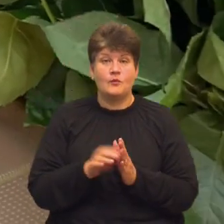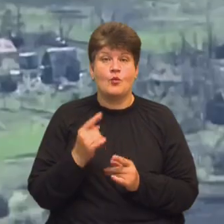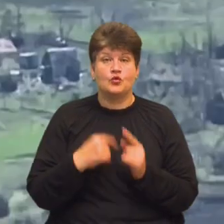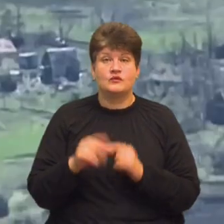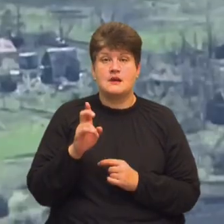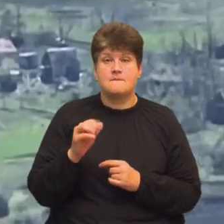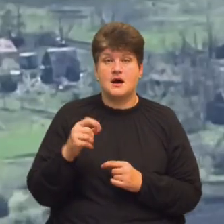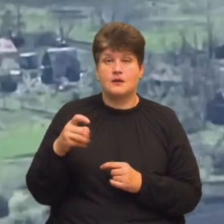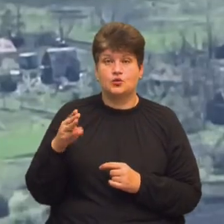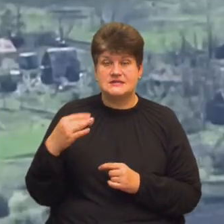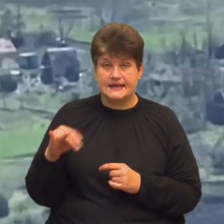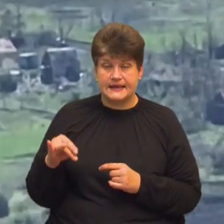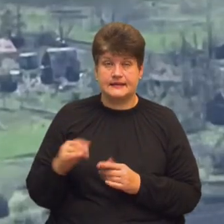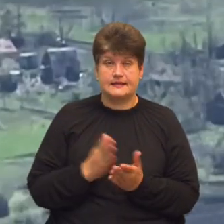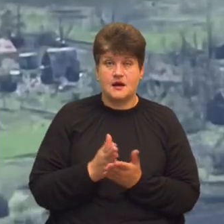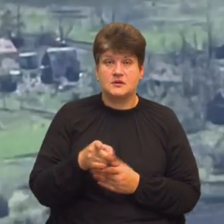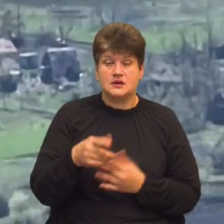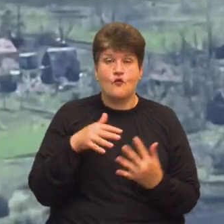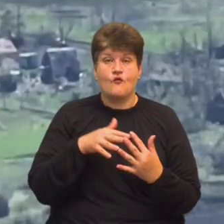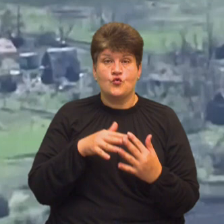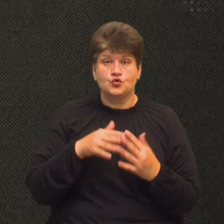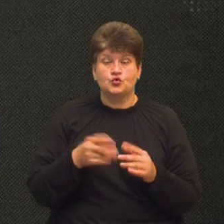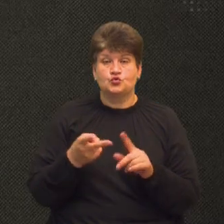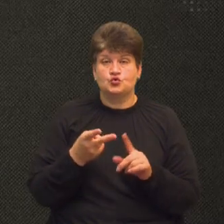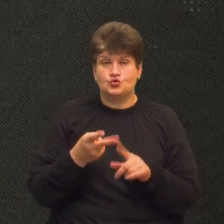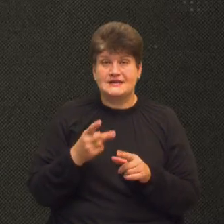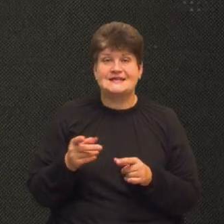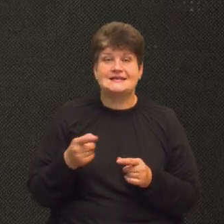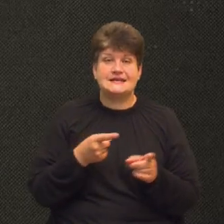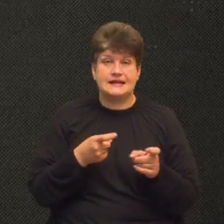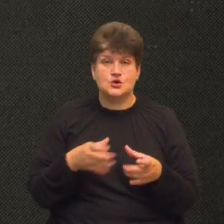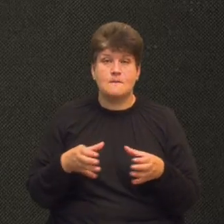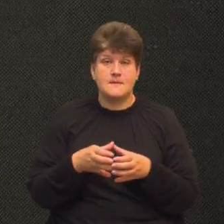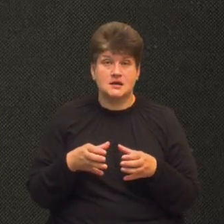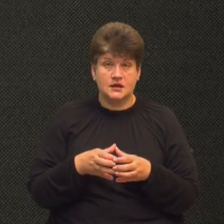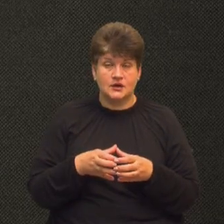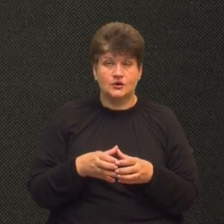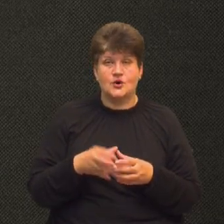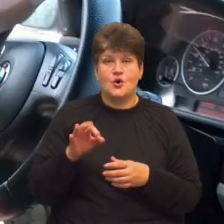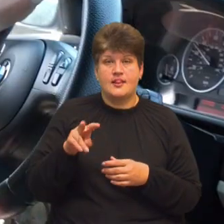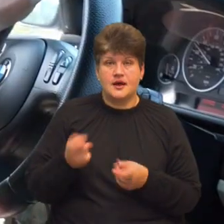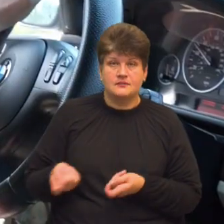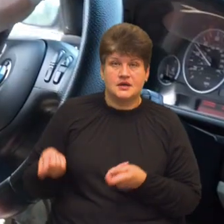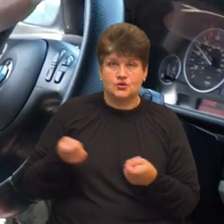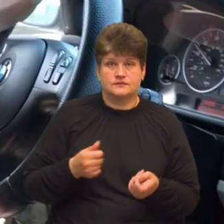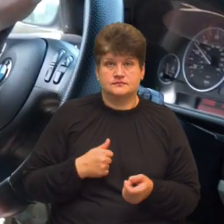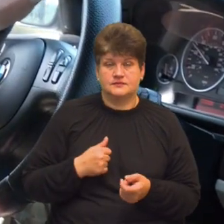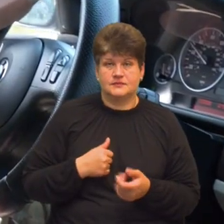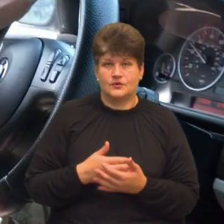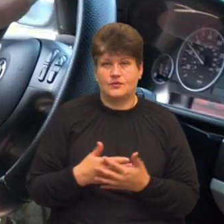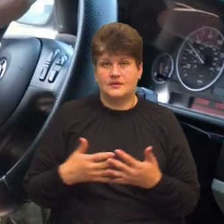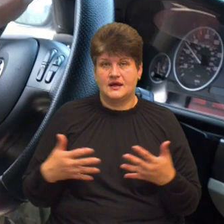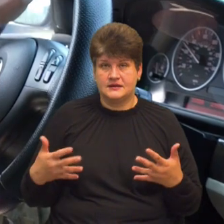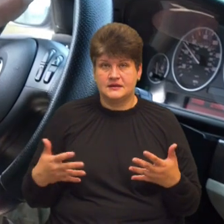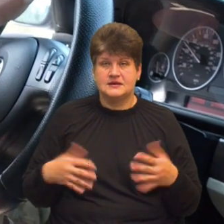напрямку. Там зараз воюють бійці 2-го стрілецького батальйону імені Тараса Бобанича. Олег підвозить їм боєкомплекти. Їх, що забираю